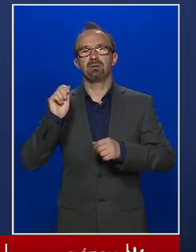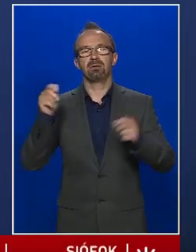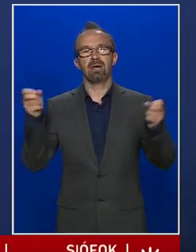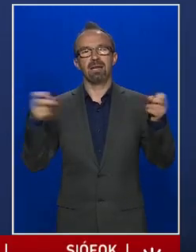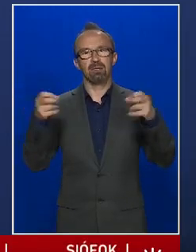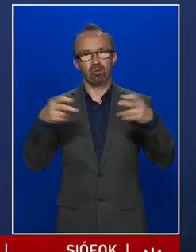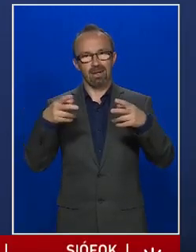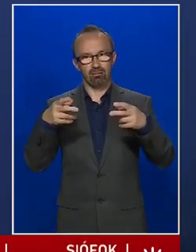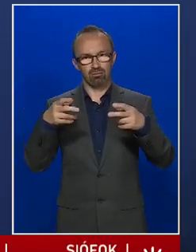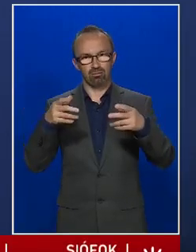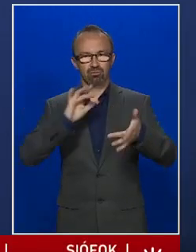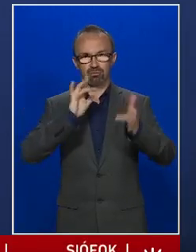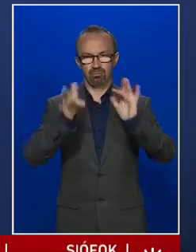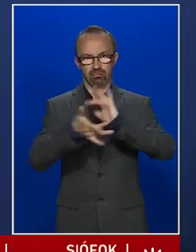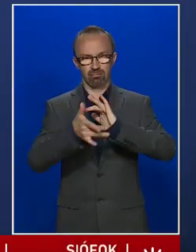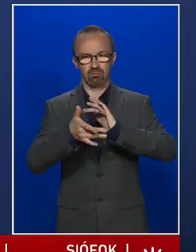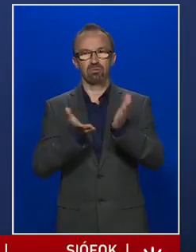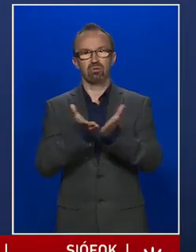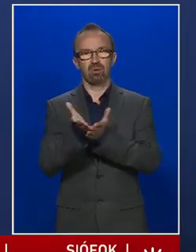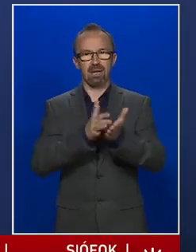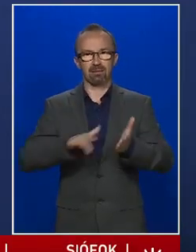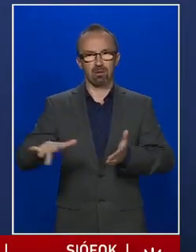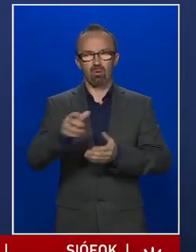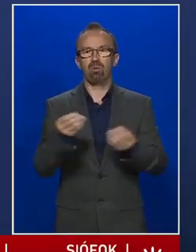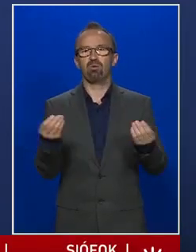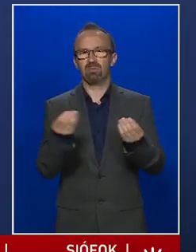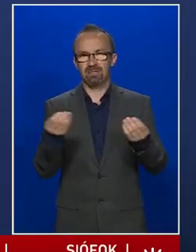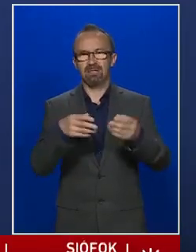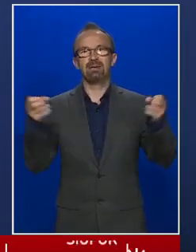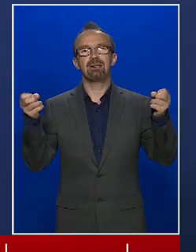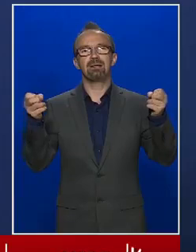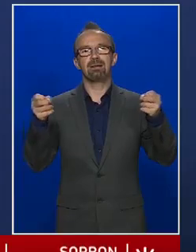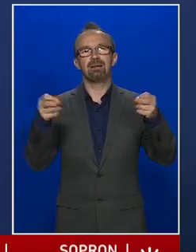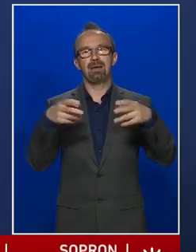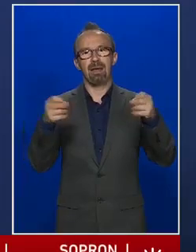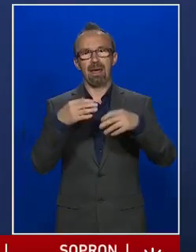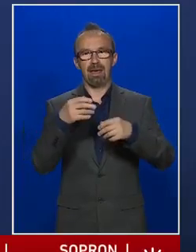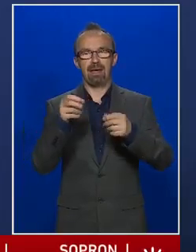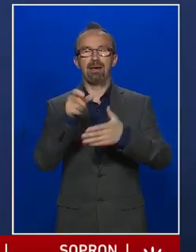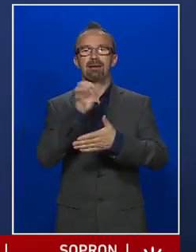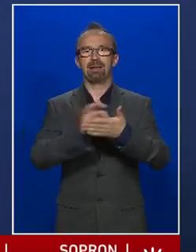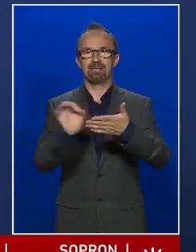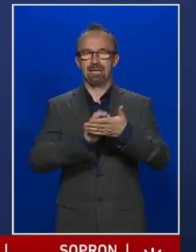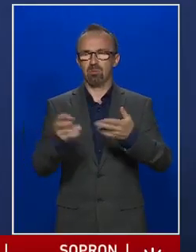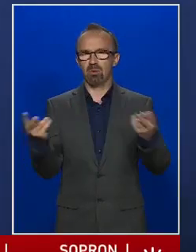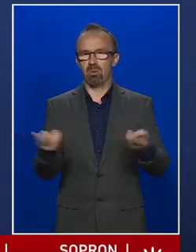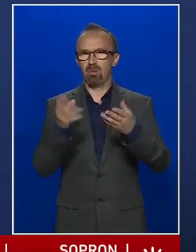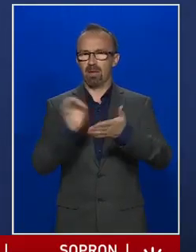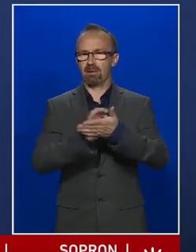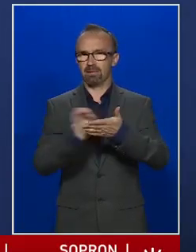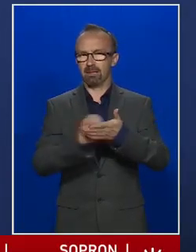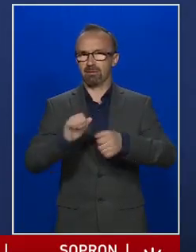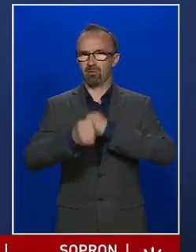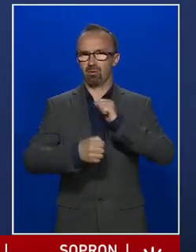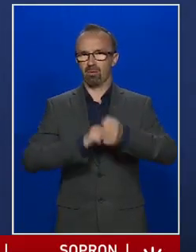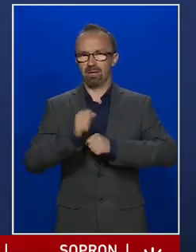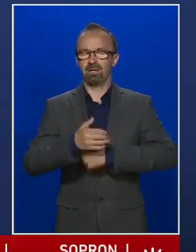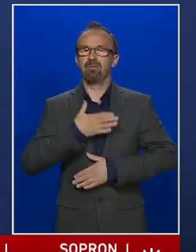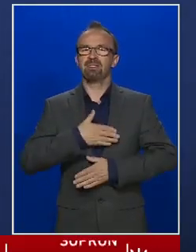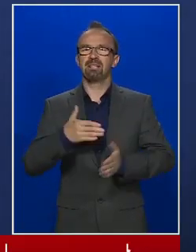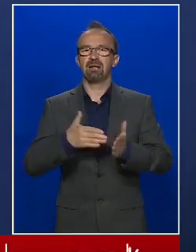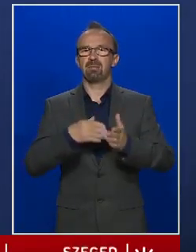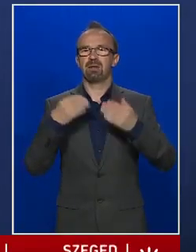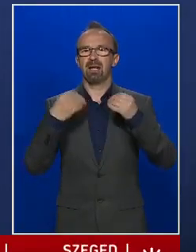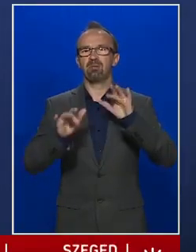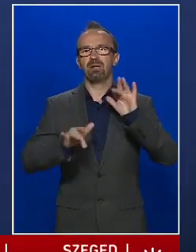tér, hiszen így a vények felirása is könnyedén megy. Szeretnék néhány szót szólni